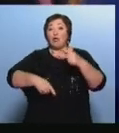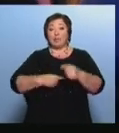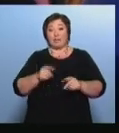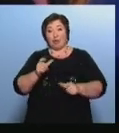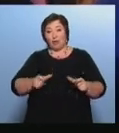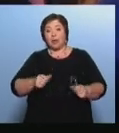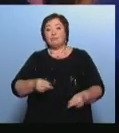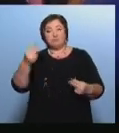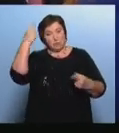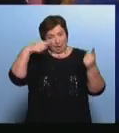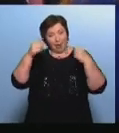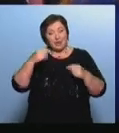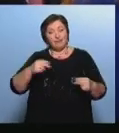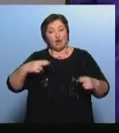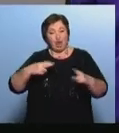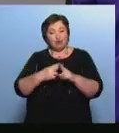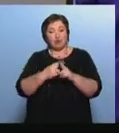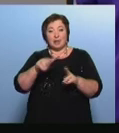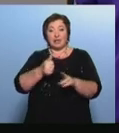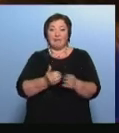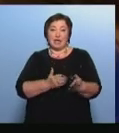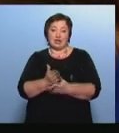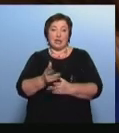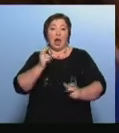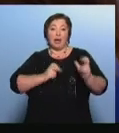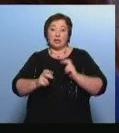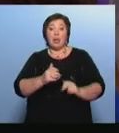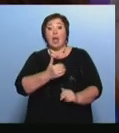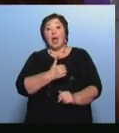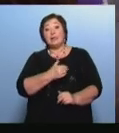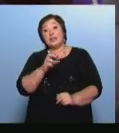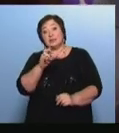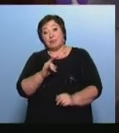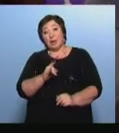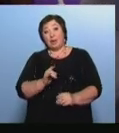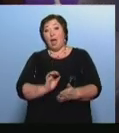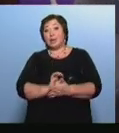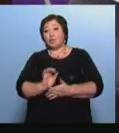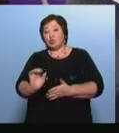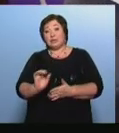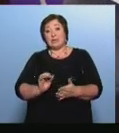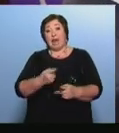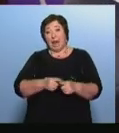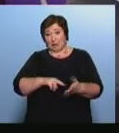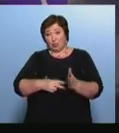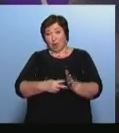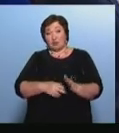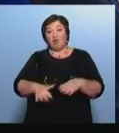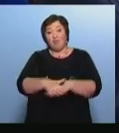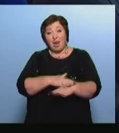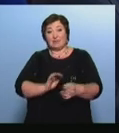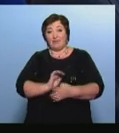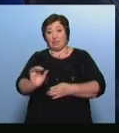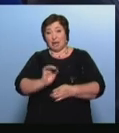инженеров Главная цель Академии Хотелось бы, конечно, пустить этот проект в массовое производство Но для начала нужно создать